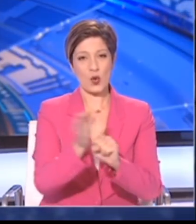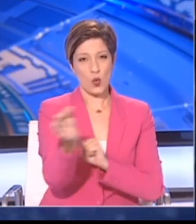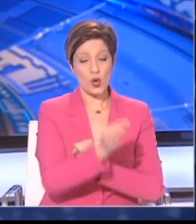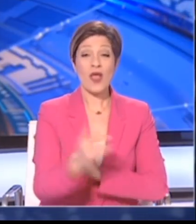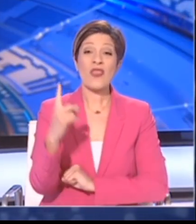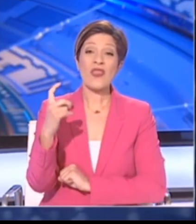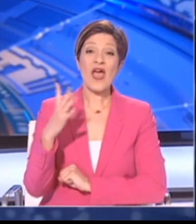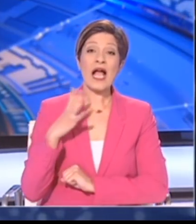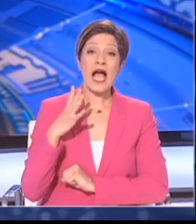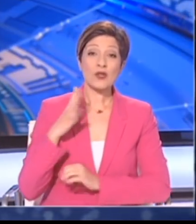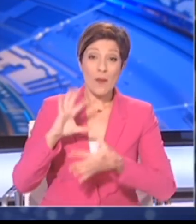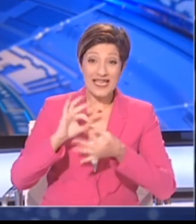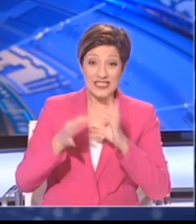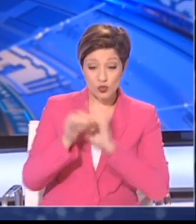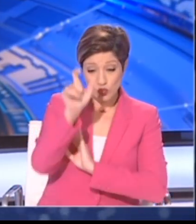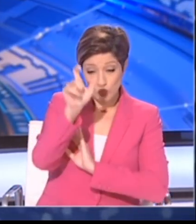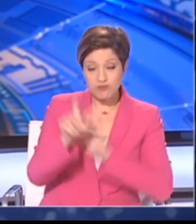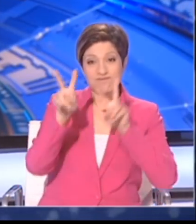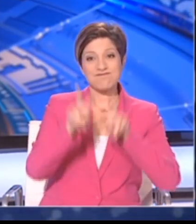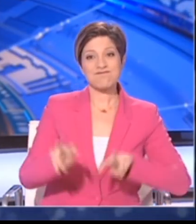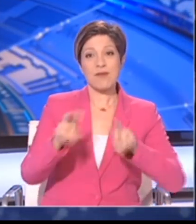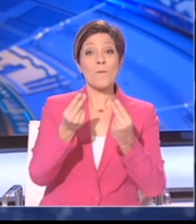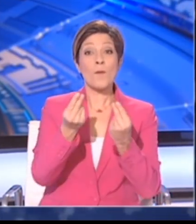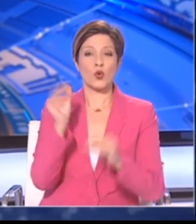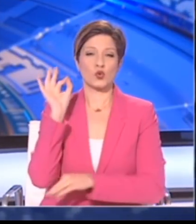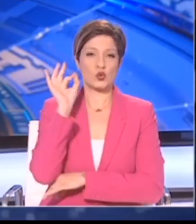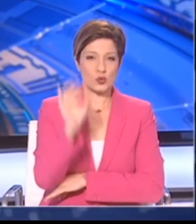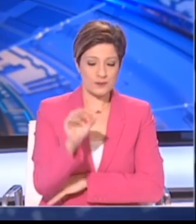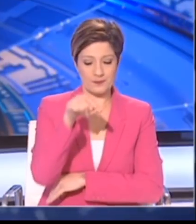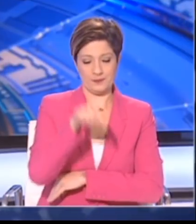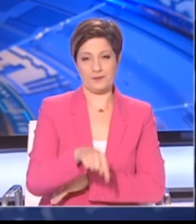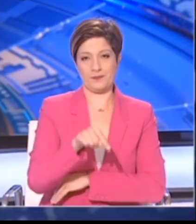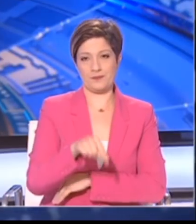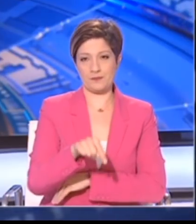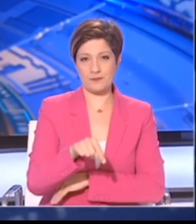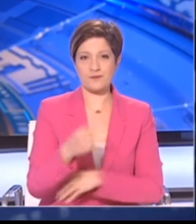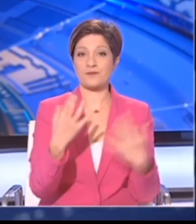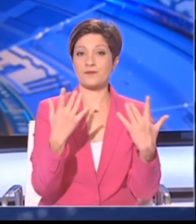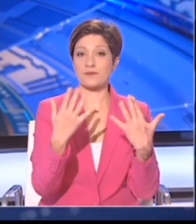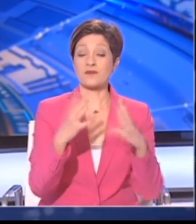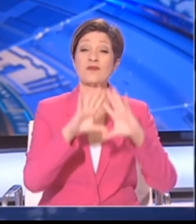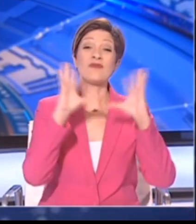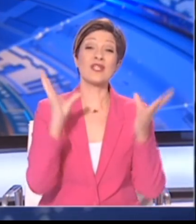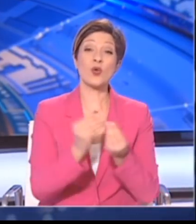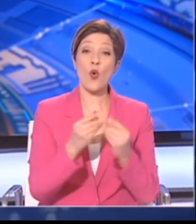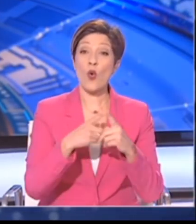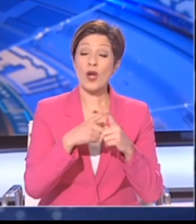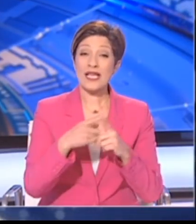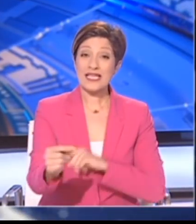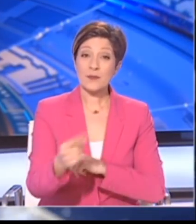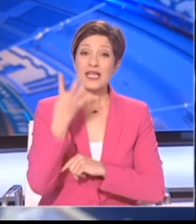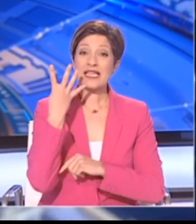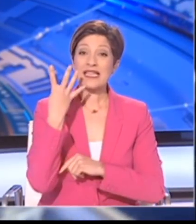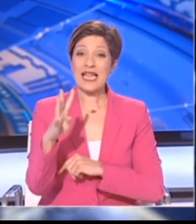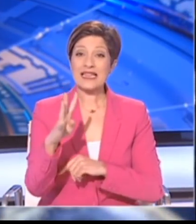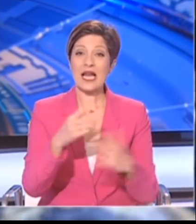άτομα των οποίων το ειστερικό διερευνάται. Με βάση και τα σημερινά δεδομένα, ο συνολικός αριθμός των θετικών κρούσματων ανήρθε στα